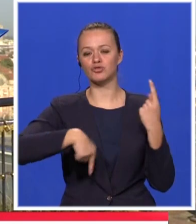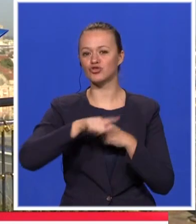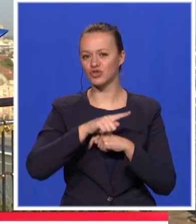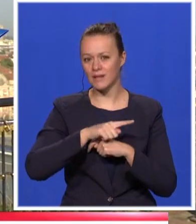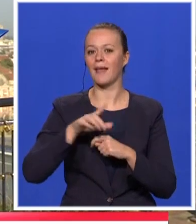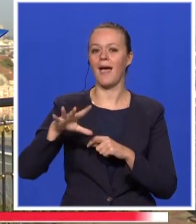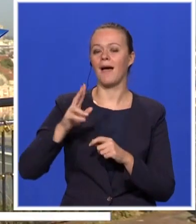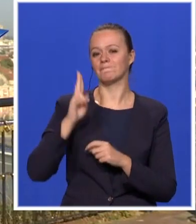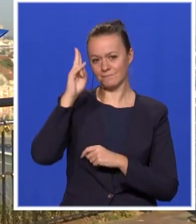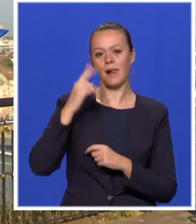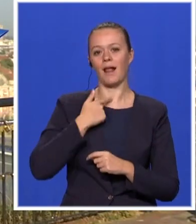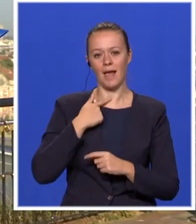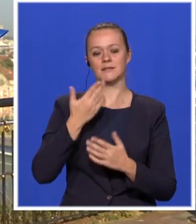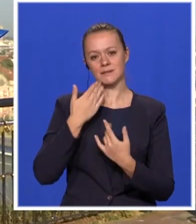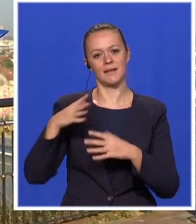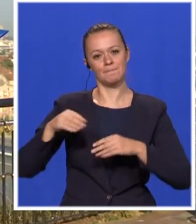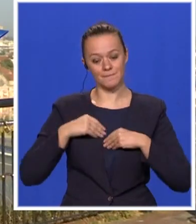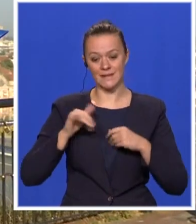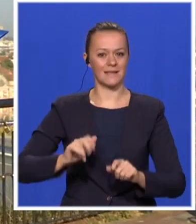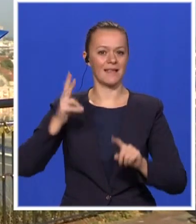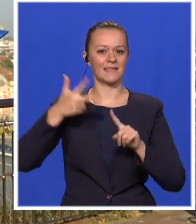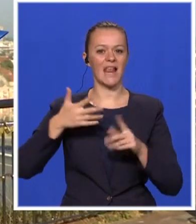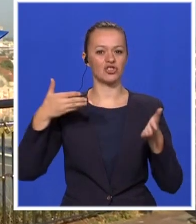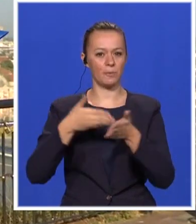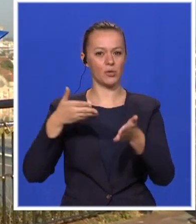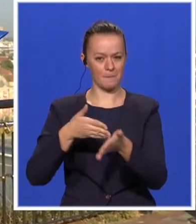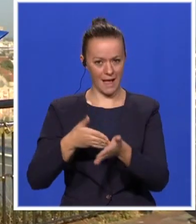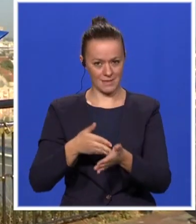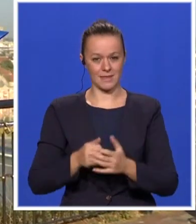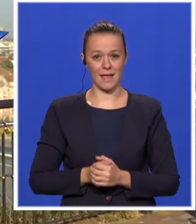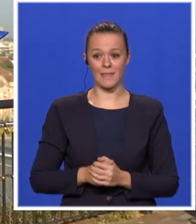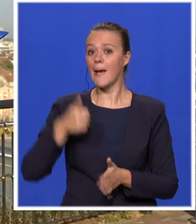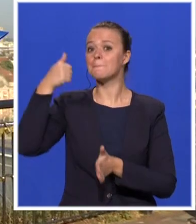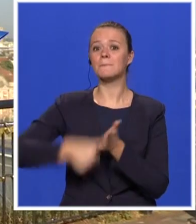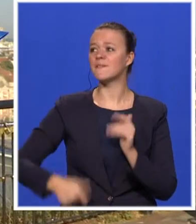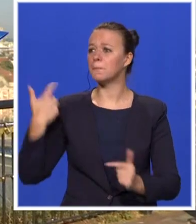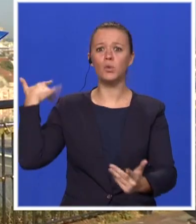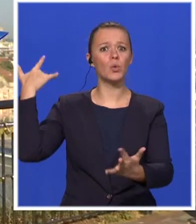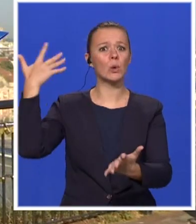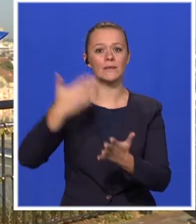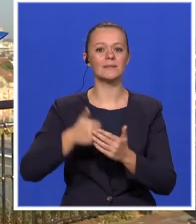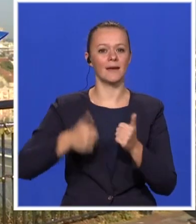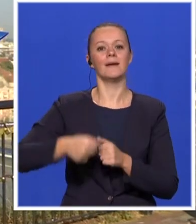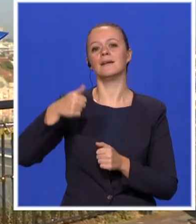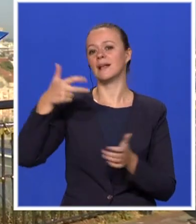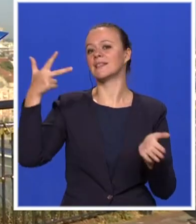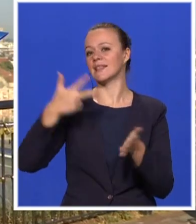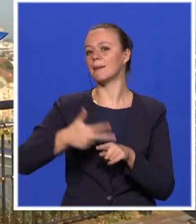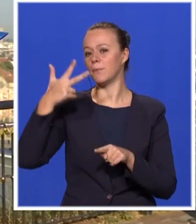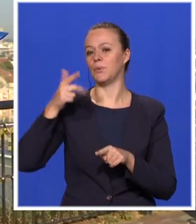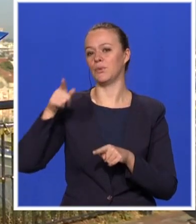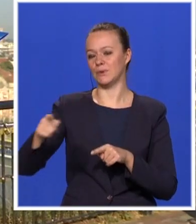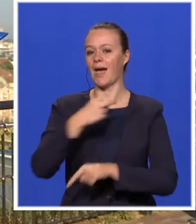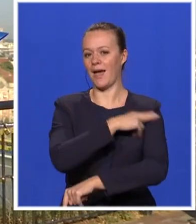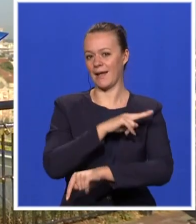Miloša Vučevića i to treći put za redom, što je prvi gradonačelnik u istoriji kada je reč o ovakvom